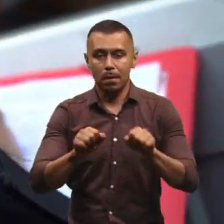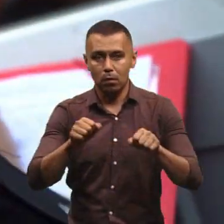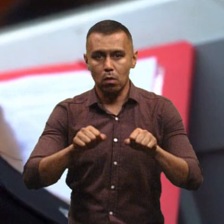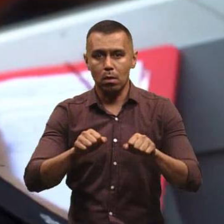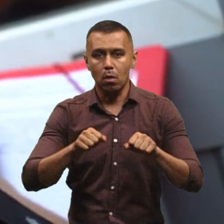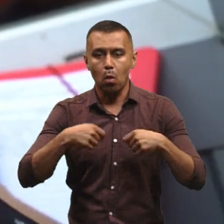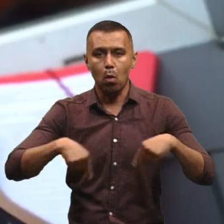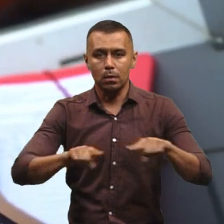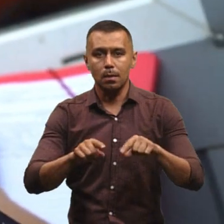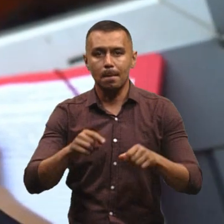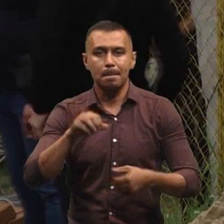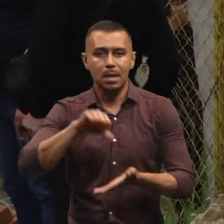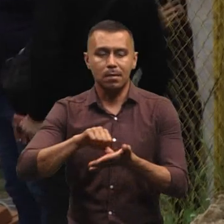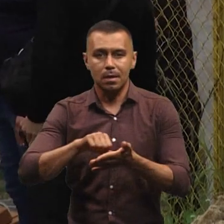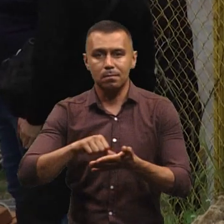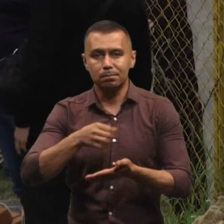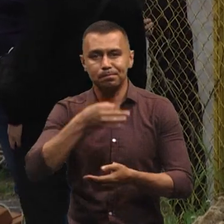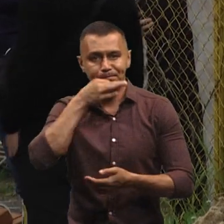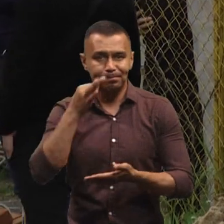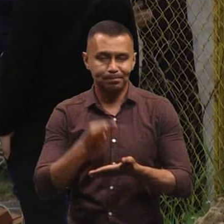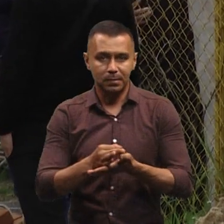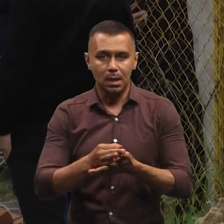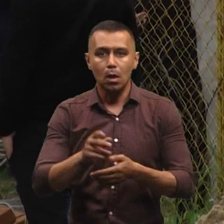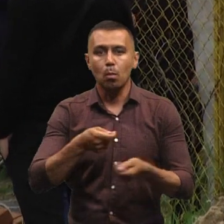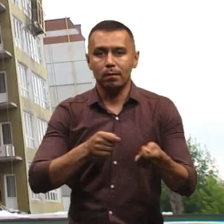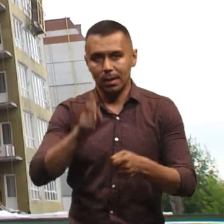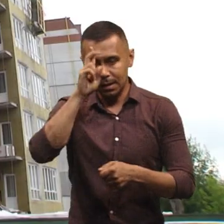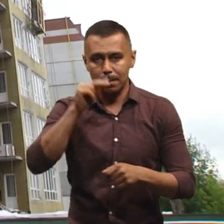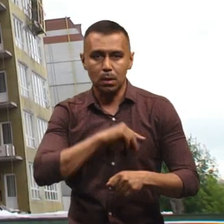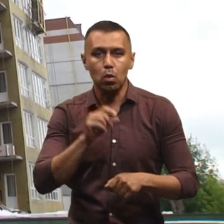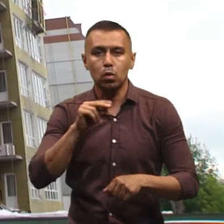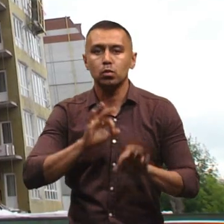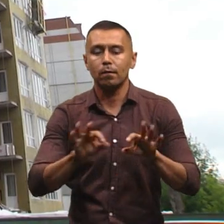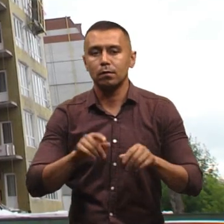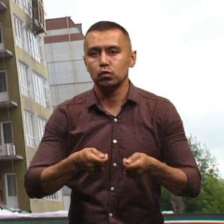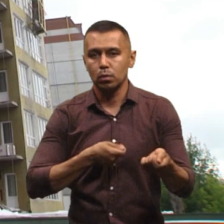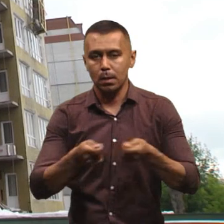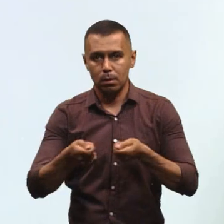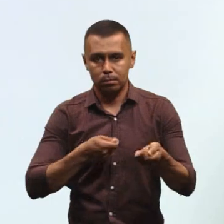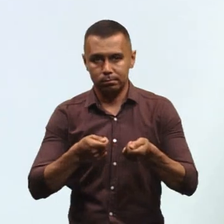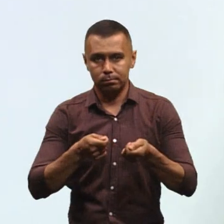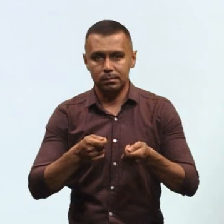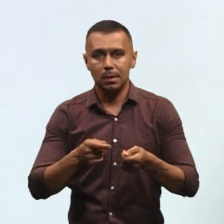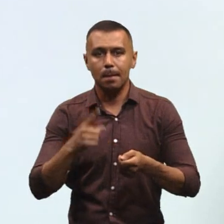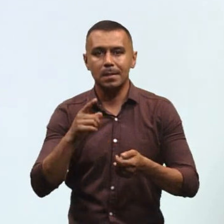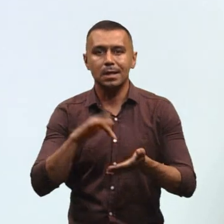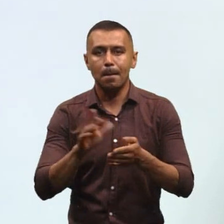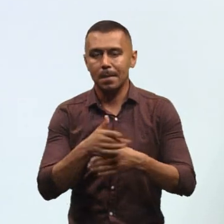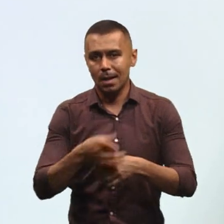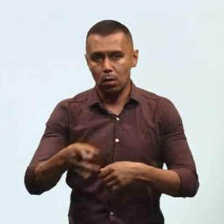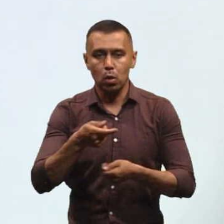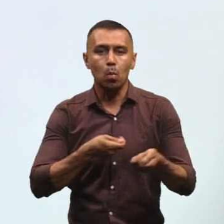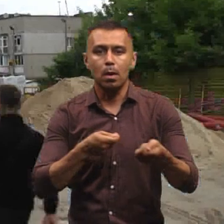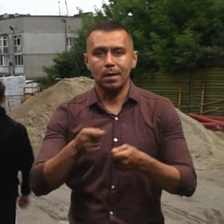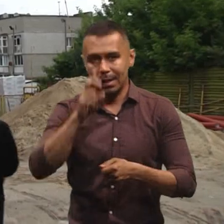представників профспілок, пенсійного фонду та управління Держпраці. Розповів Суспільному перший заступник Центрально-Західного міжрегіонального